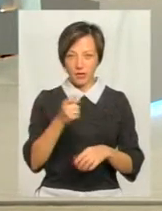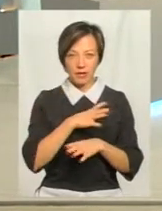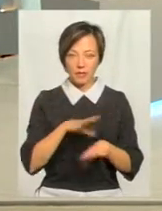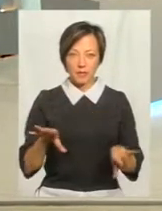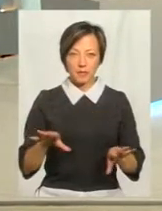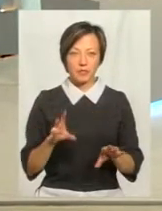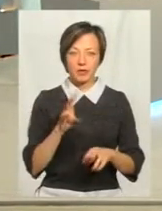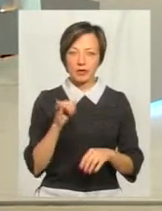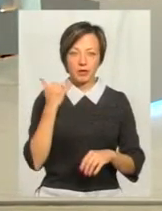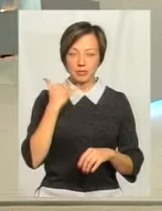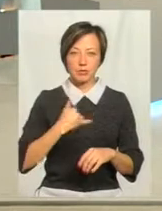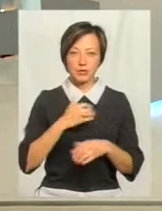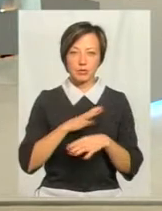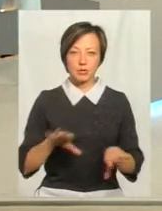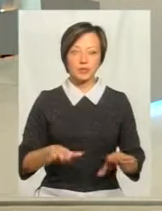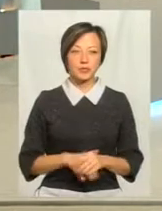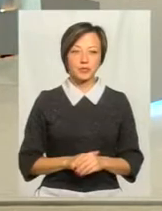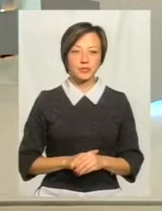стигнали? Ні, не надходили.